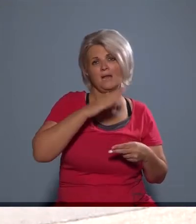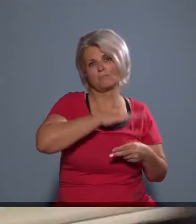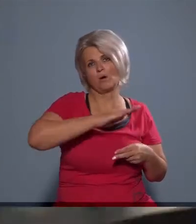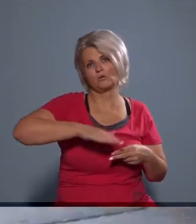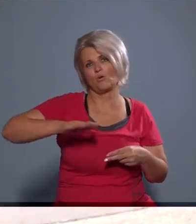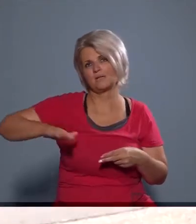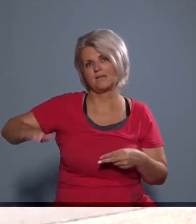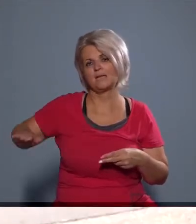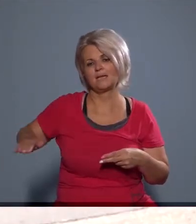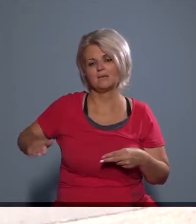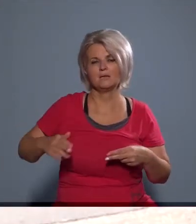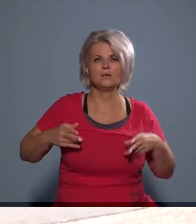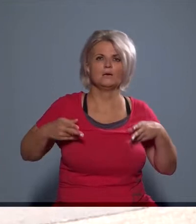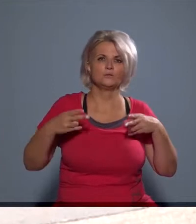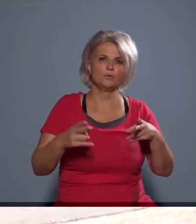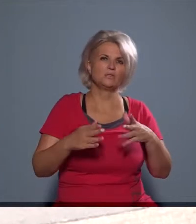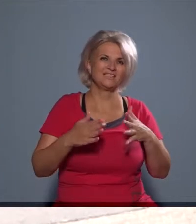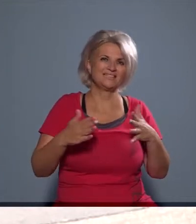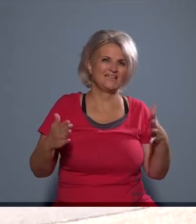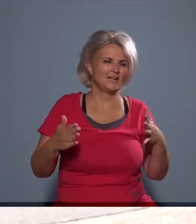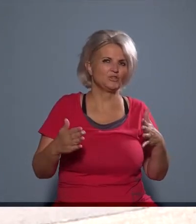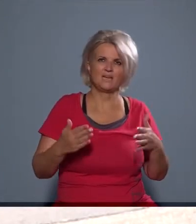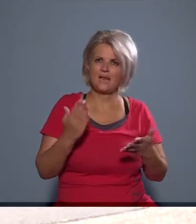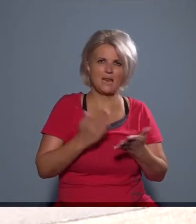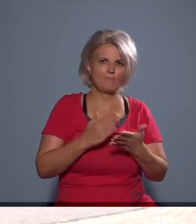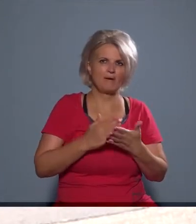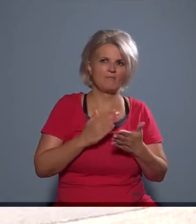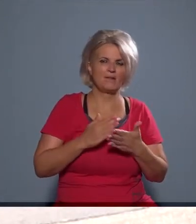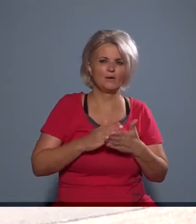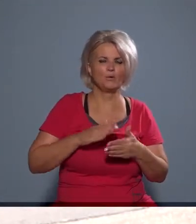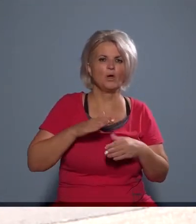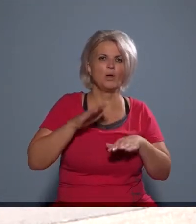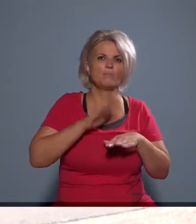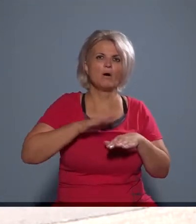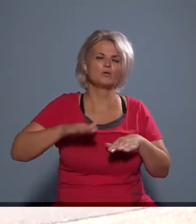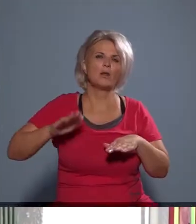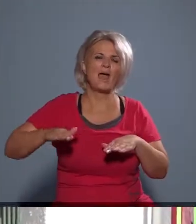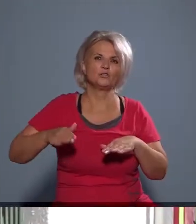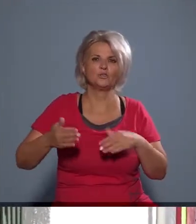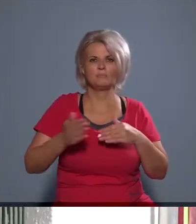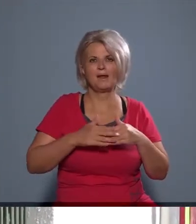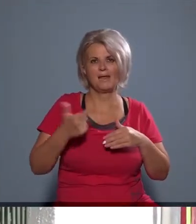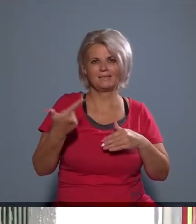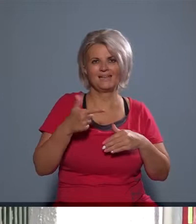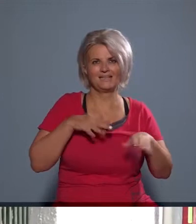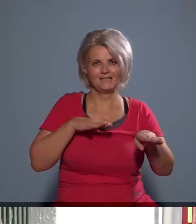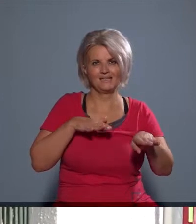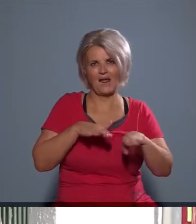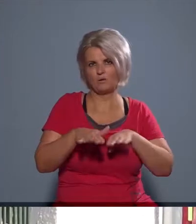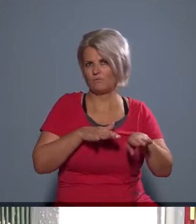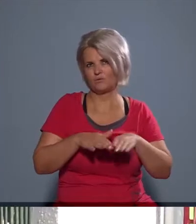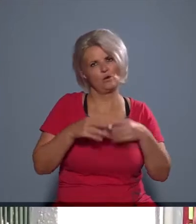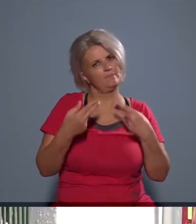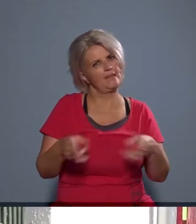parkoljanak, viszont az utca szélessége nem tette lehetővé azt, hogy a parkolás mellett két irányú forgalom biztonságosan nevezethető